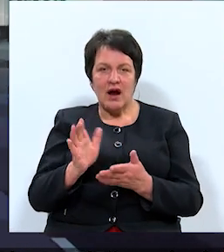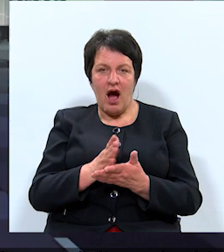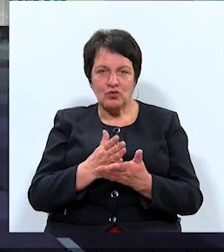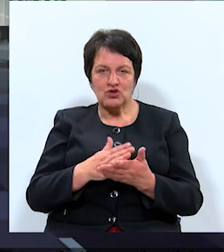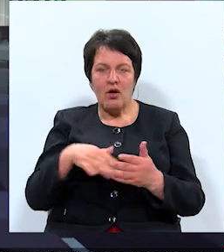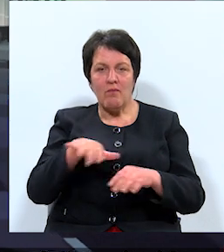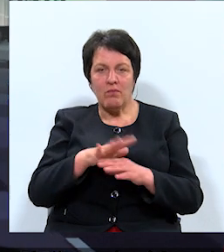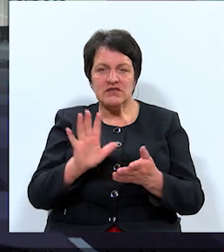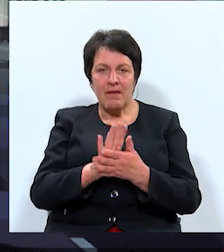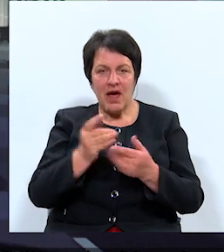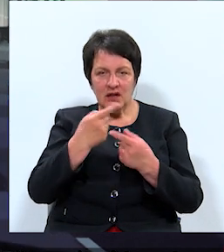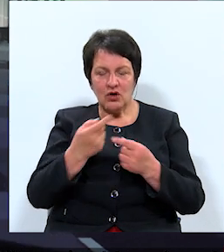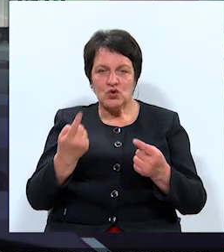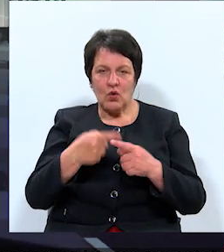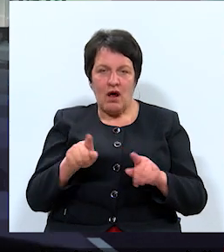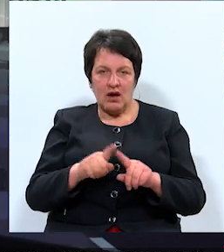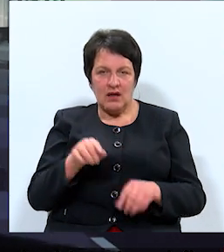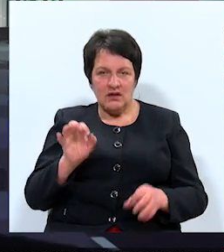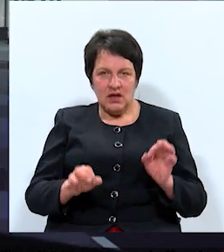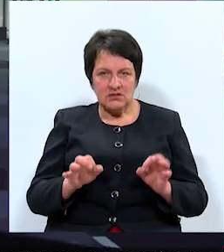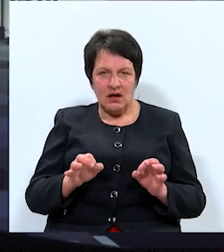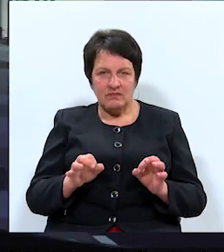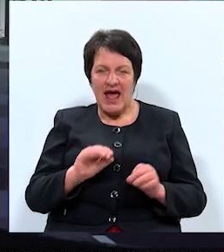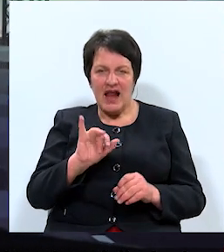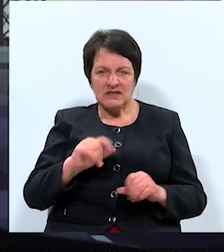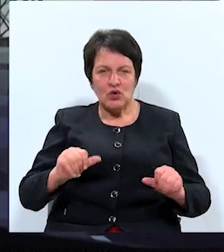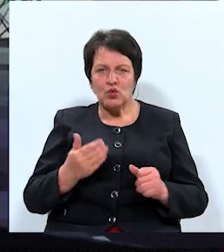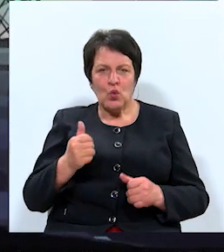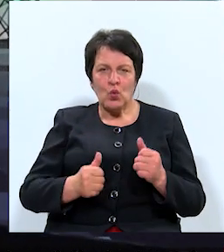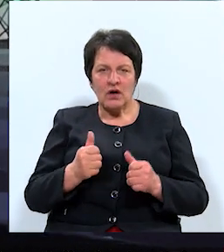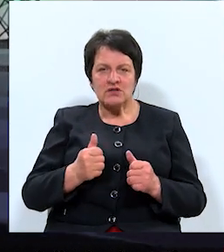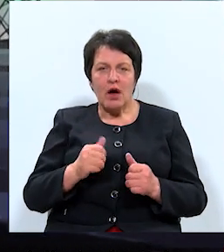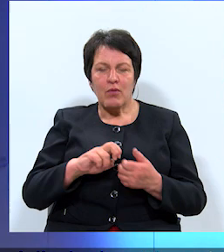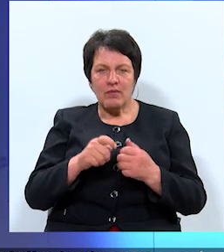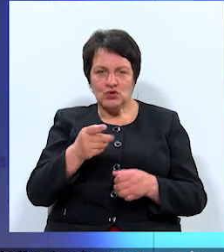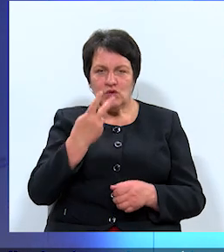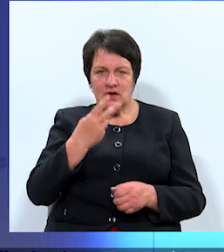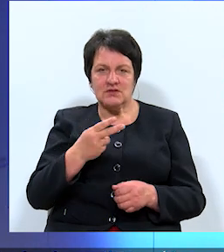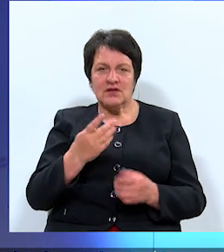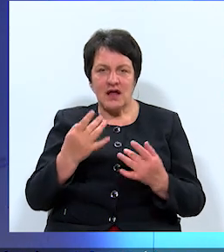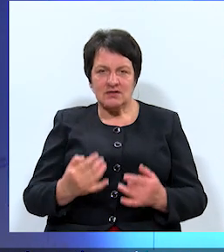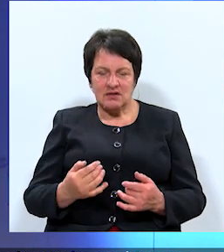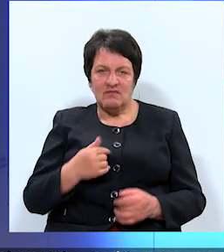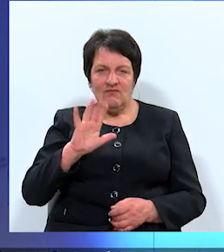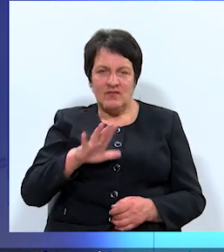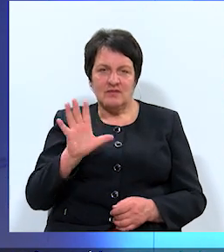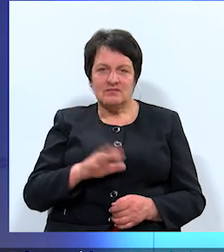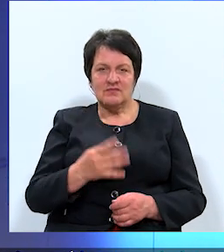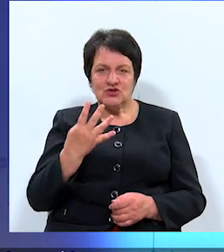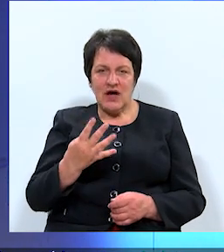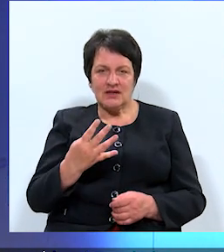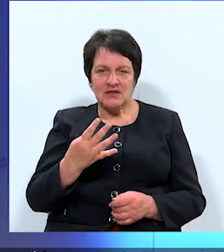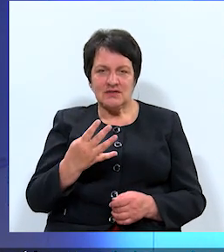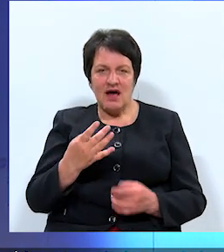publiski, mēdījos un pat tiesā Elksniņkungs, kuras problēmas jūs redzat atrisināmas. Visas četras. Varat